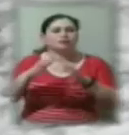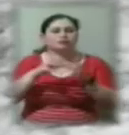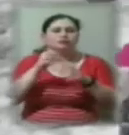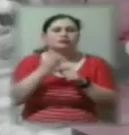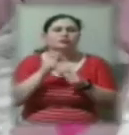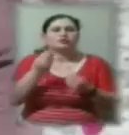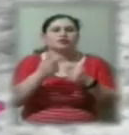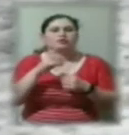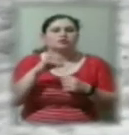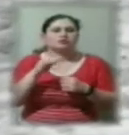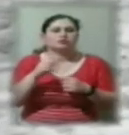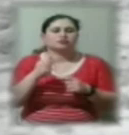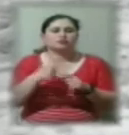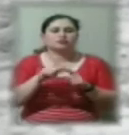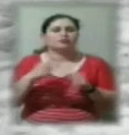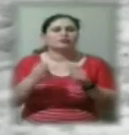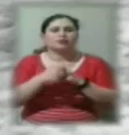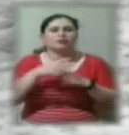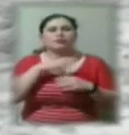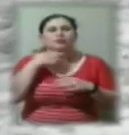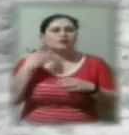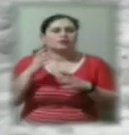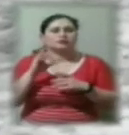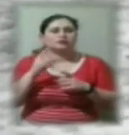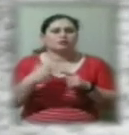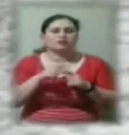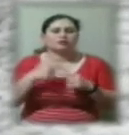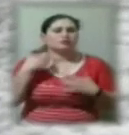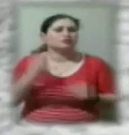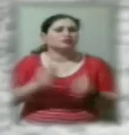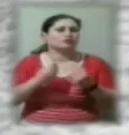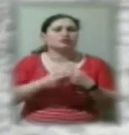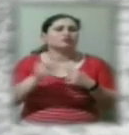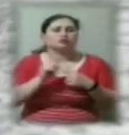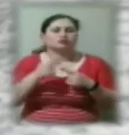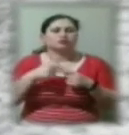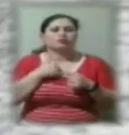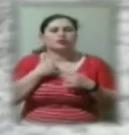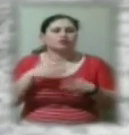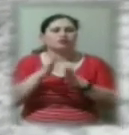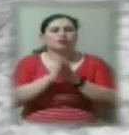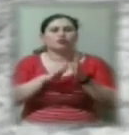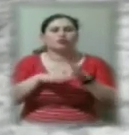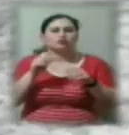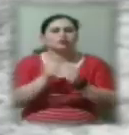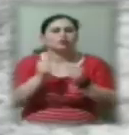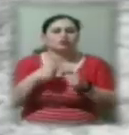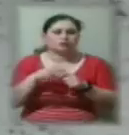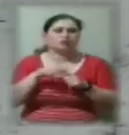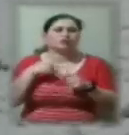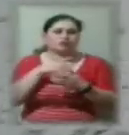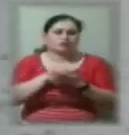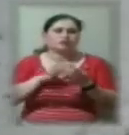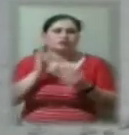Випало дуже багато снігу, я вже загралася, так що в мене руки замерзли, але я далі буду гратися.